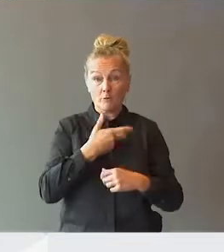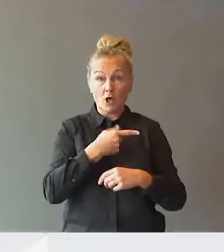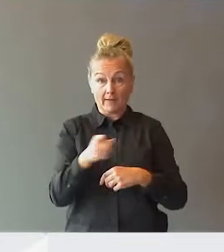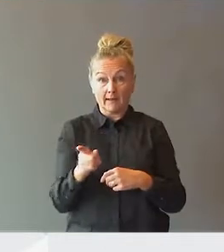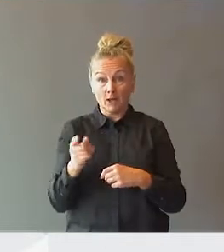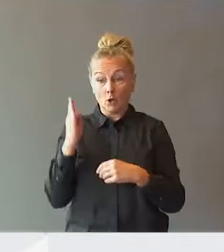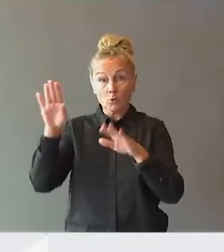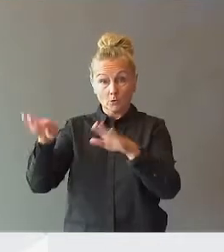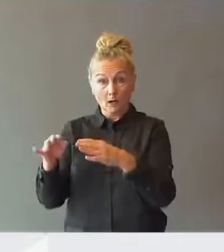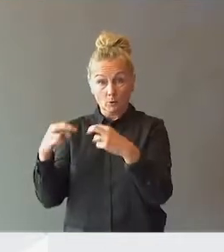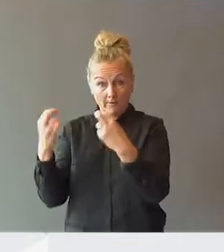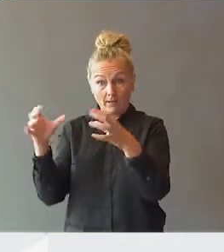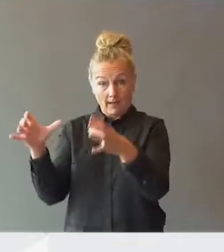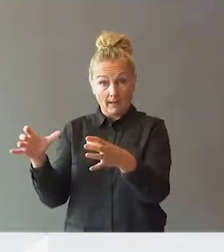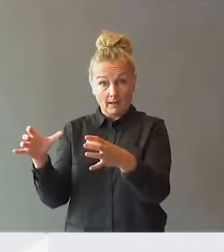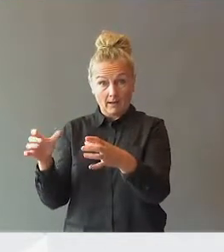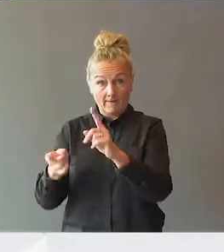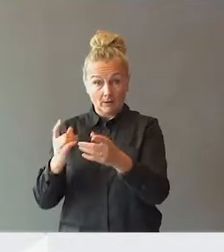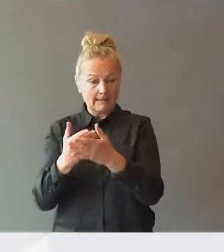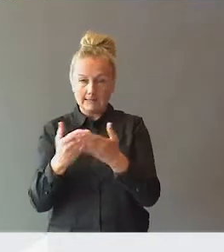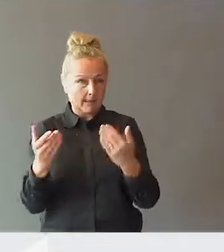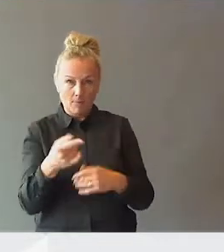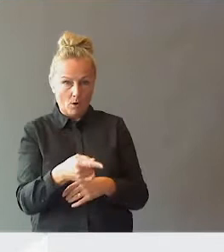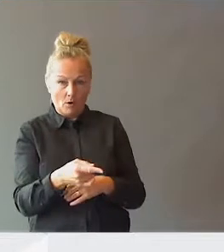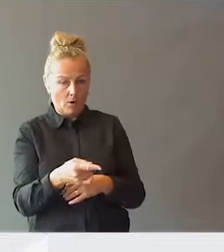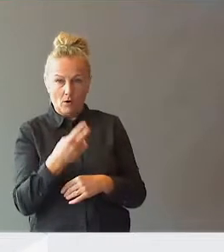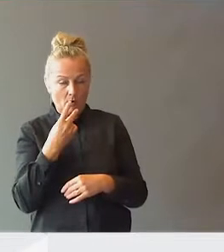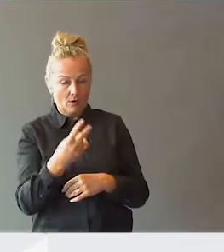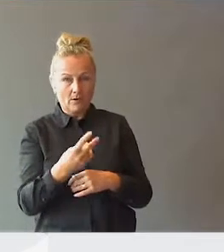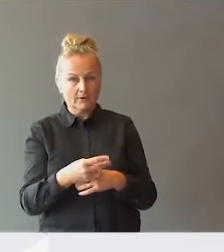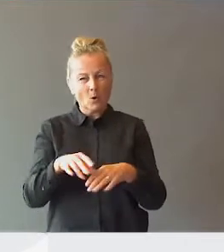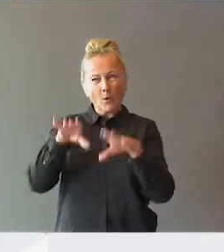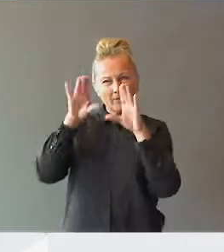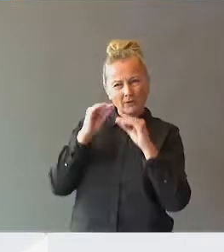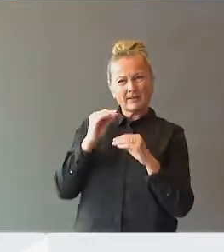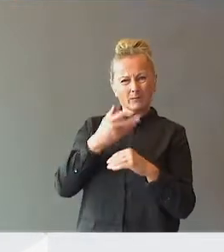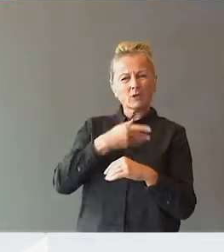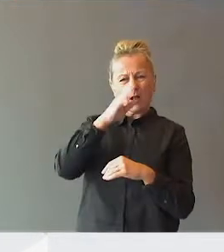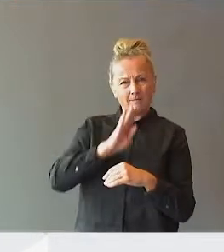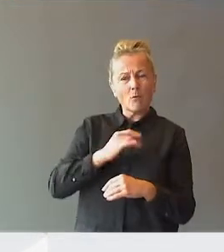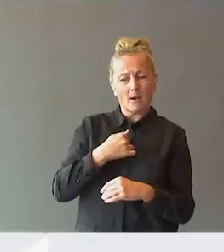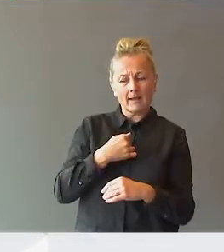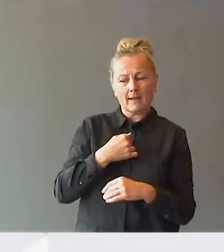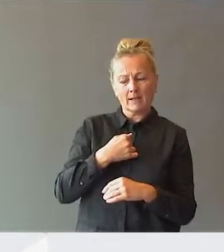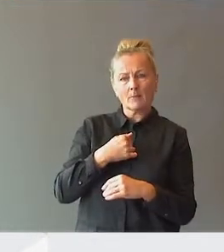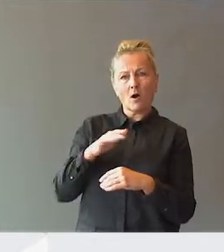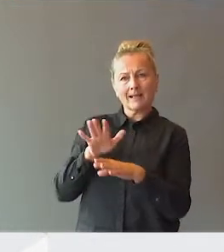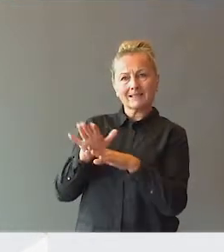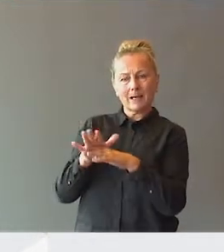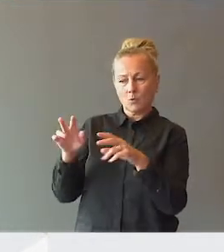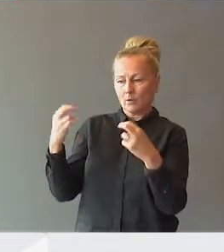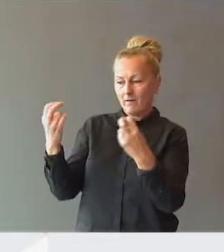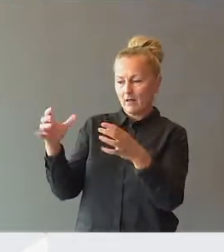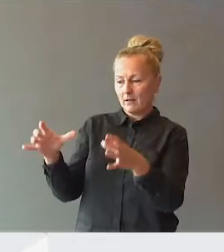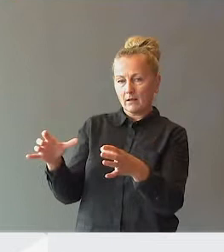Norddal-utvalget valgt å ikke se på. Og det er faktisk ganske alvorlig at man har et ekspertutvalg